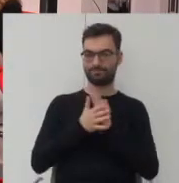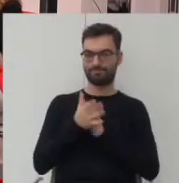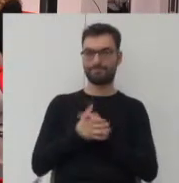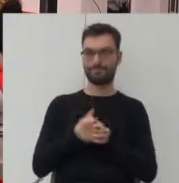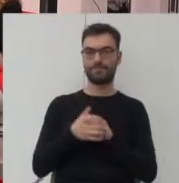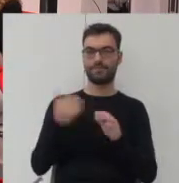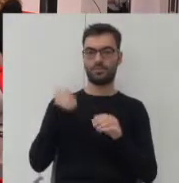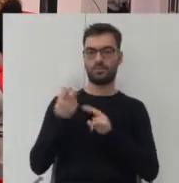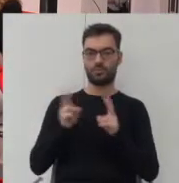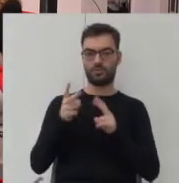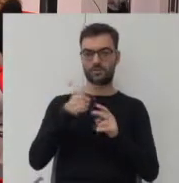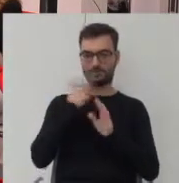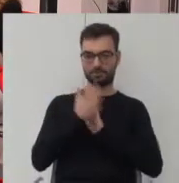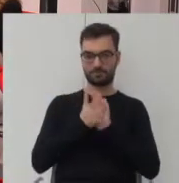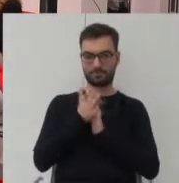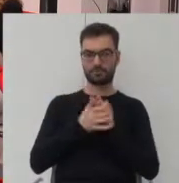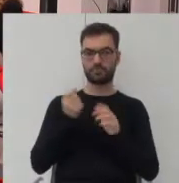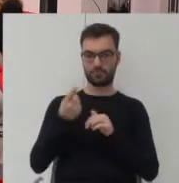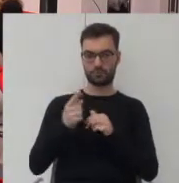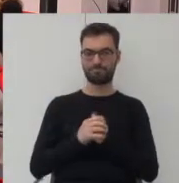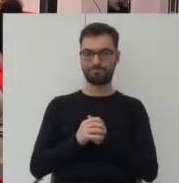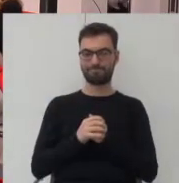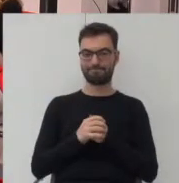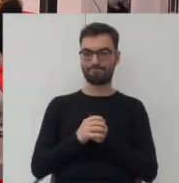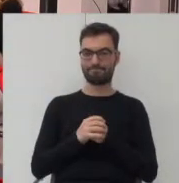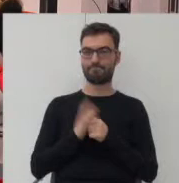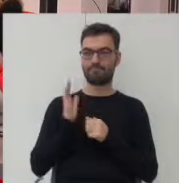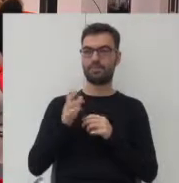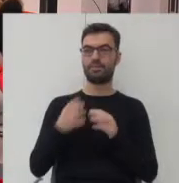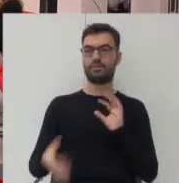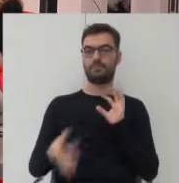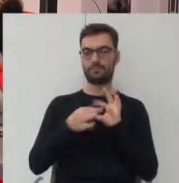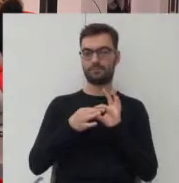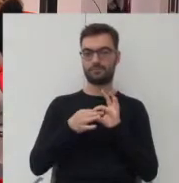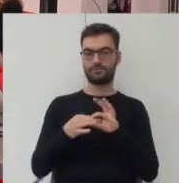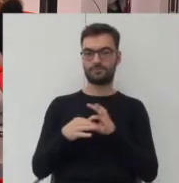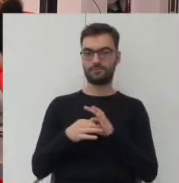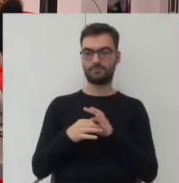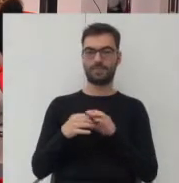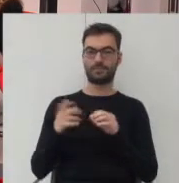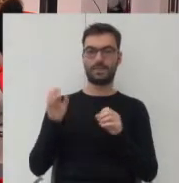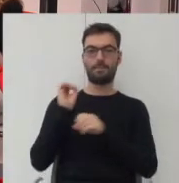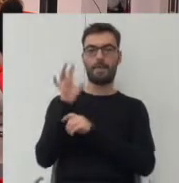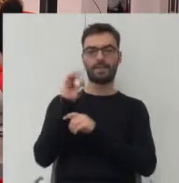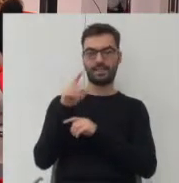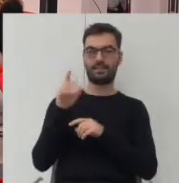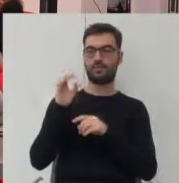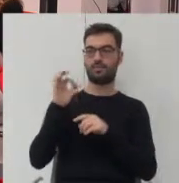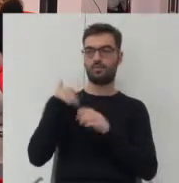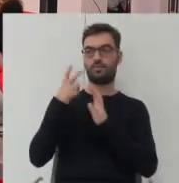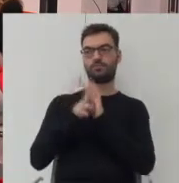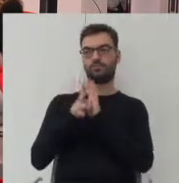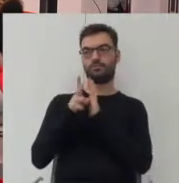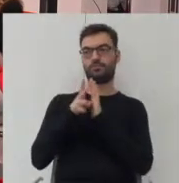widzieli, mieliśmy tłumaczenie na język migowy. Będzie ono podpięte do prezentacji, która była nagrywana